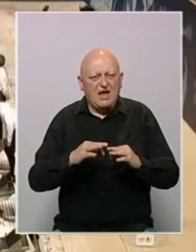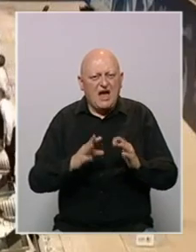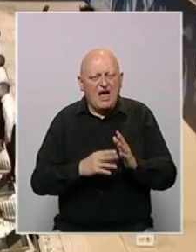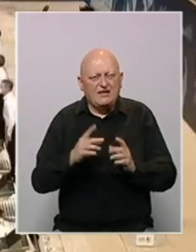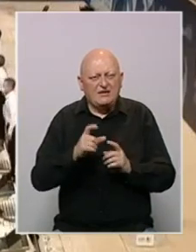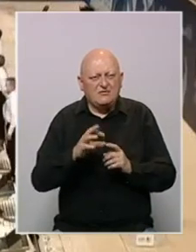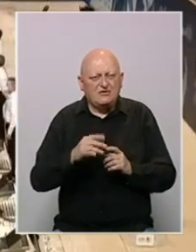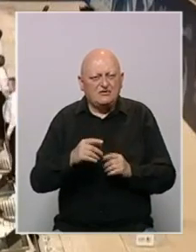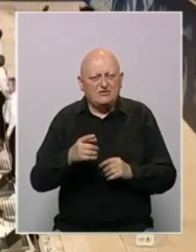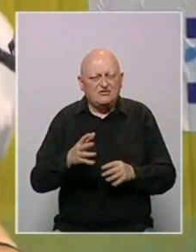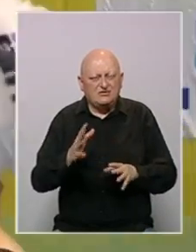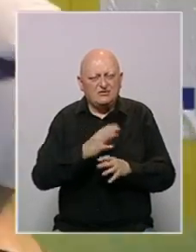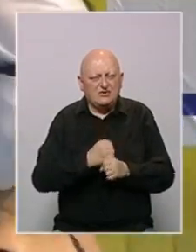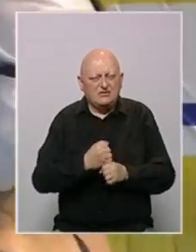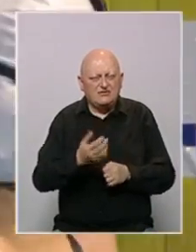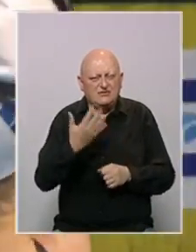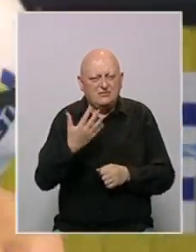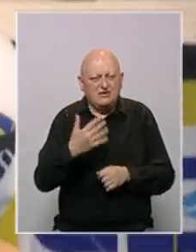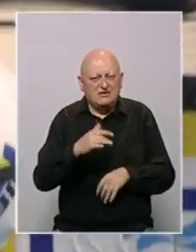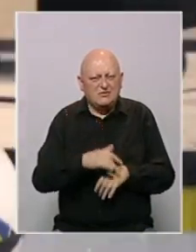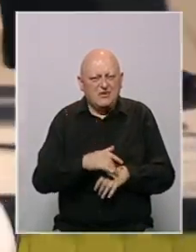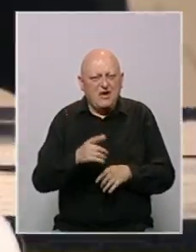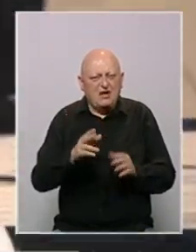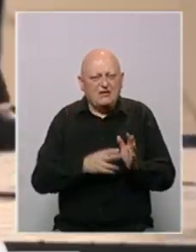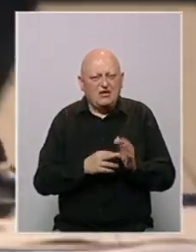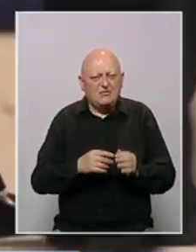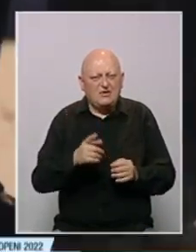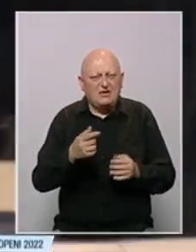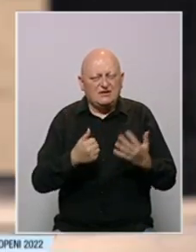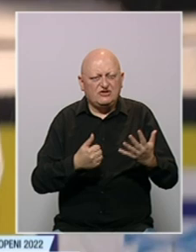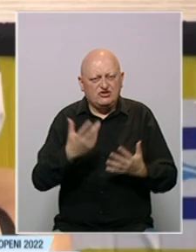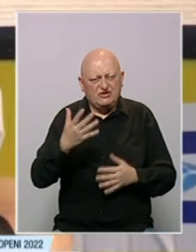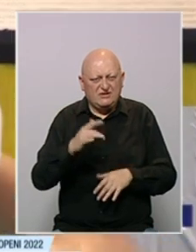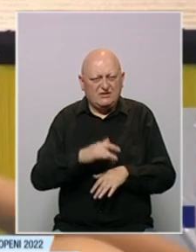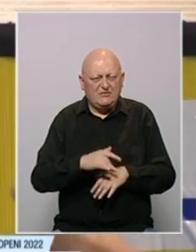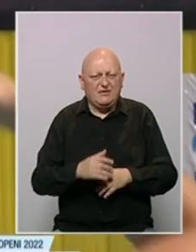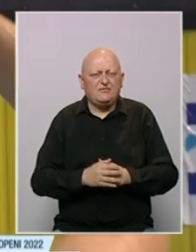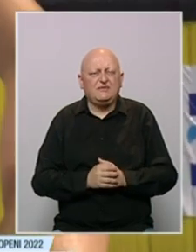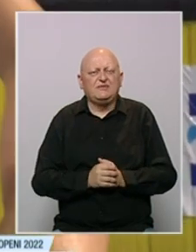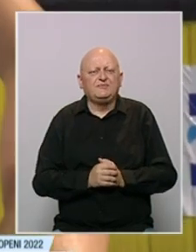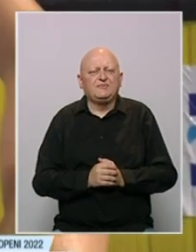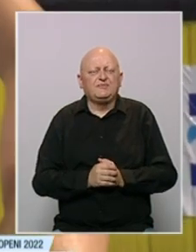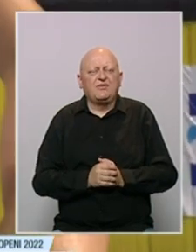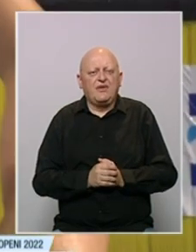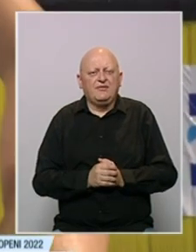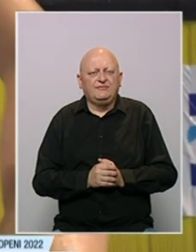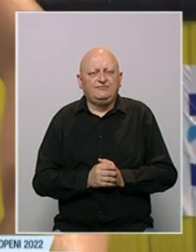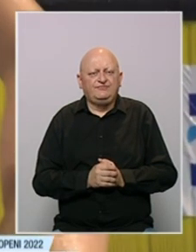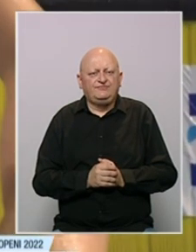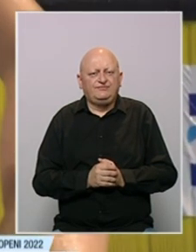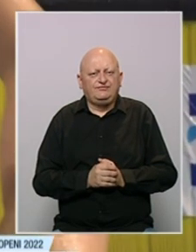plivača, Adi Mešitović je završio na 50-om, a Nikola Bjelajac na 65-om mjestu.